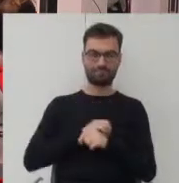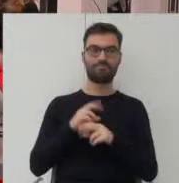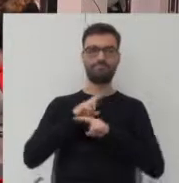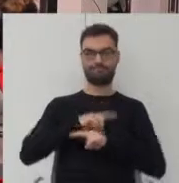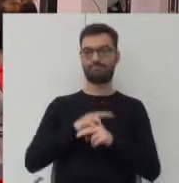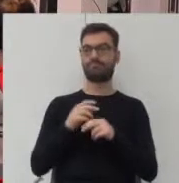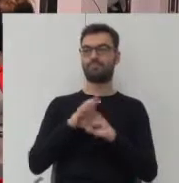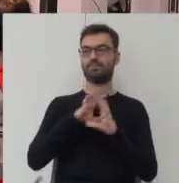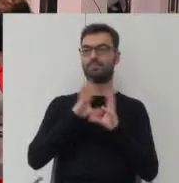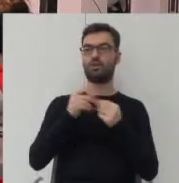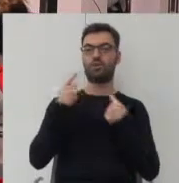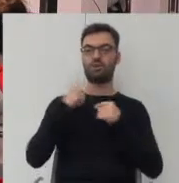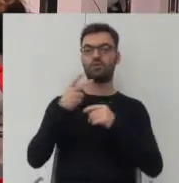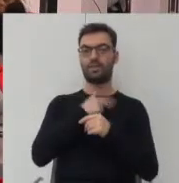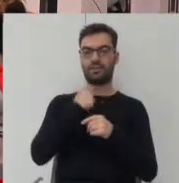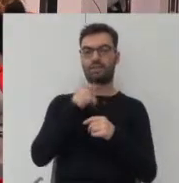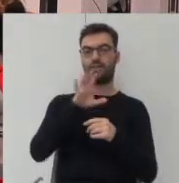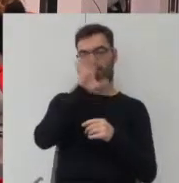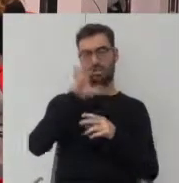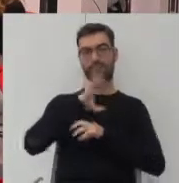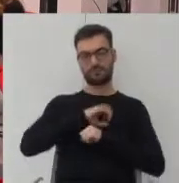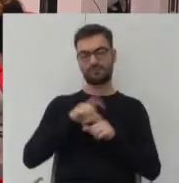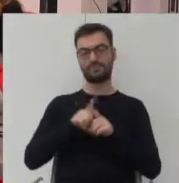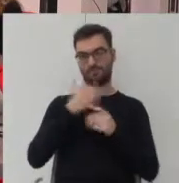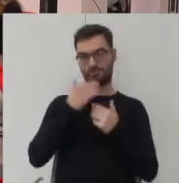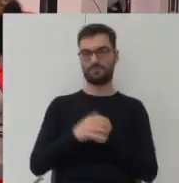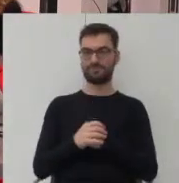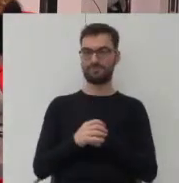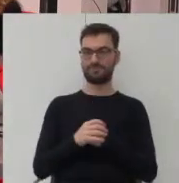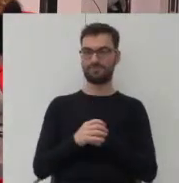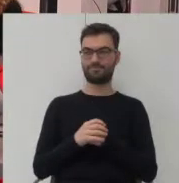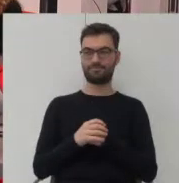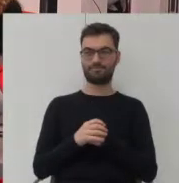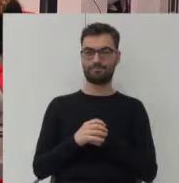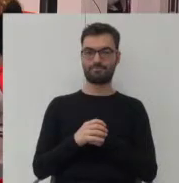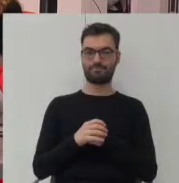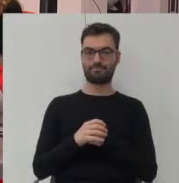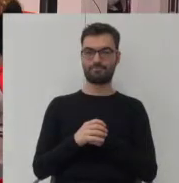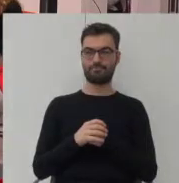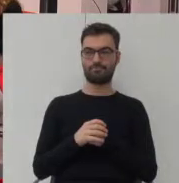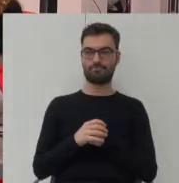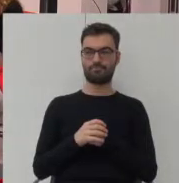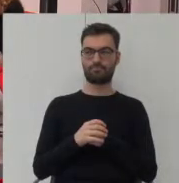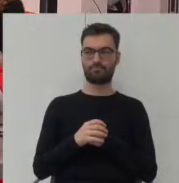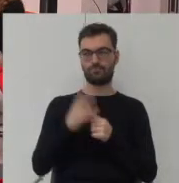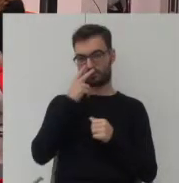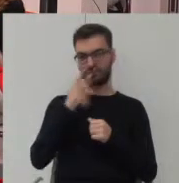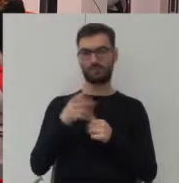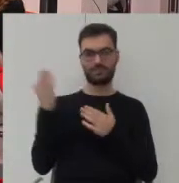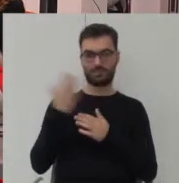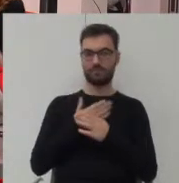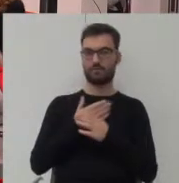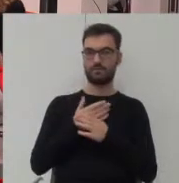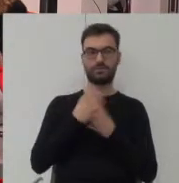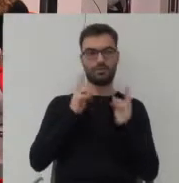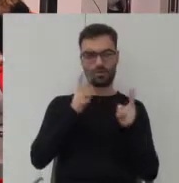i wszystkim osobom, które nas dzielnie oglądały na Facebooku, na streamingu. Do zobaczenia i zapraszam w